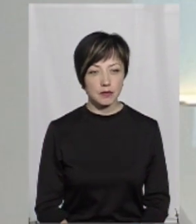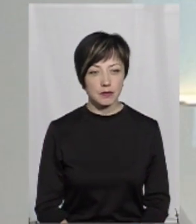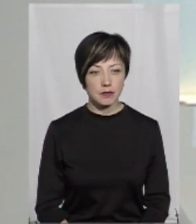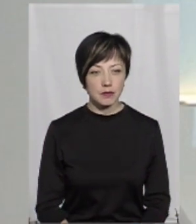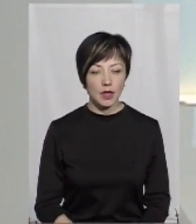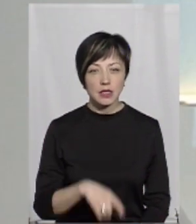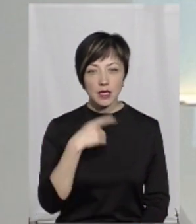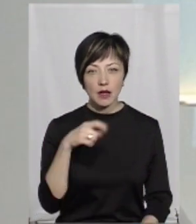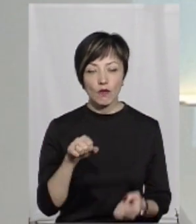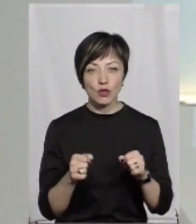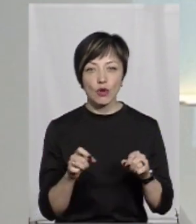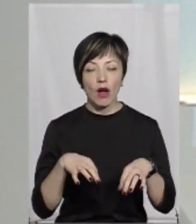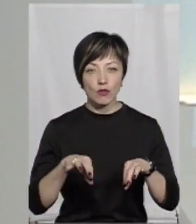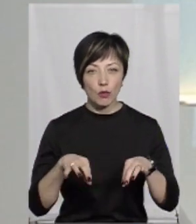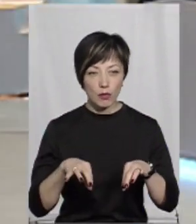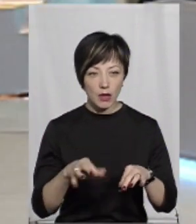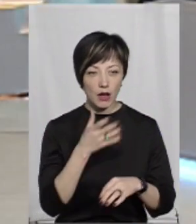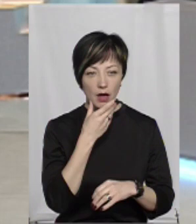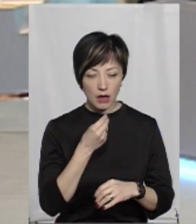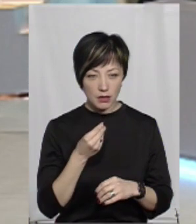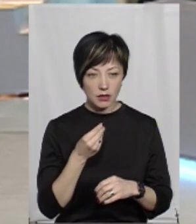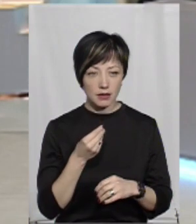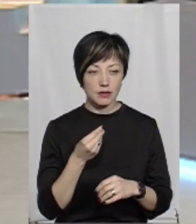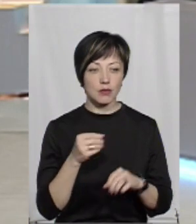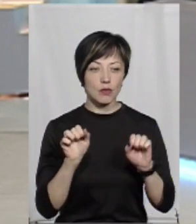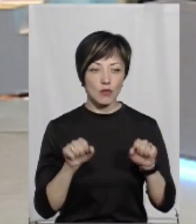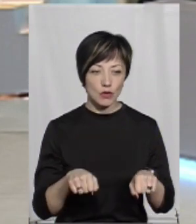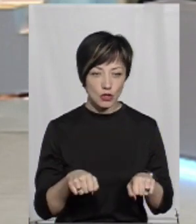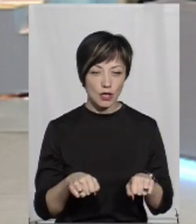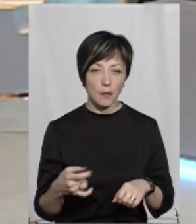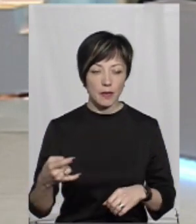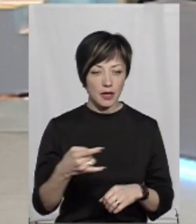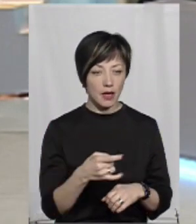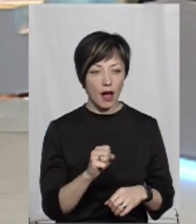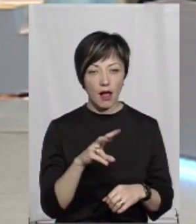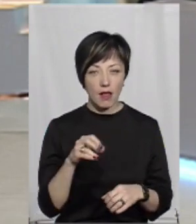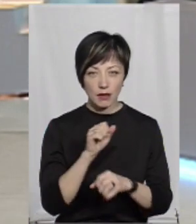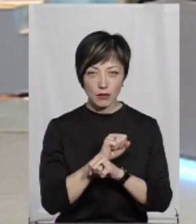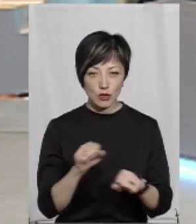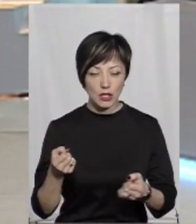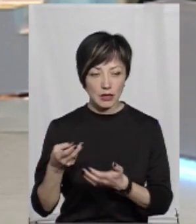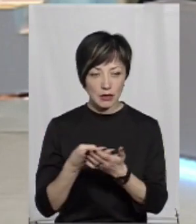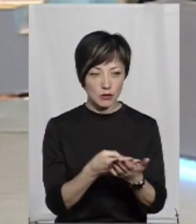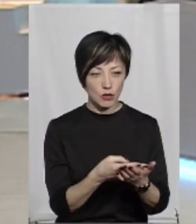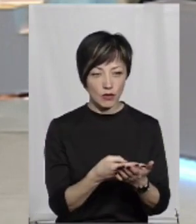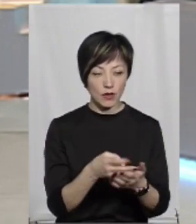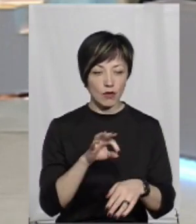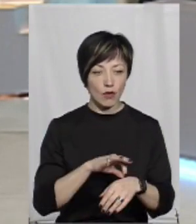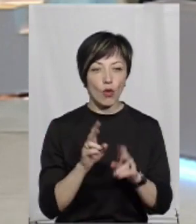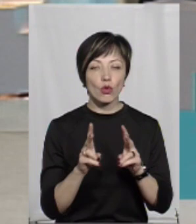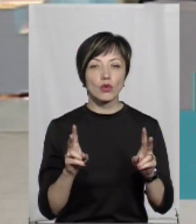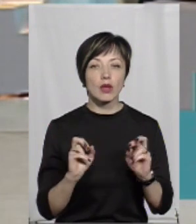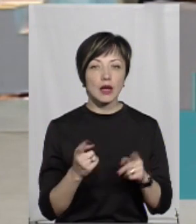Сказав водій, що автомобіль гарний, можна доїхати, але не можна транспортувати хворих.